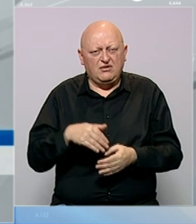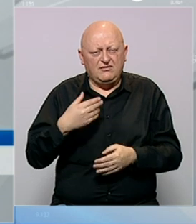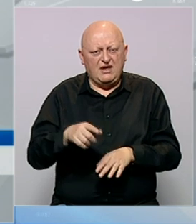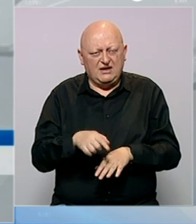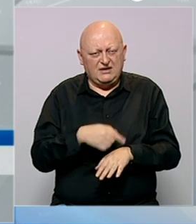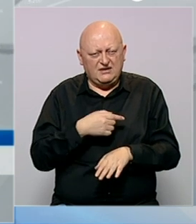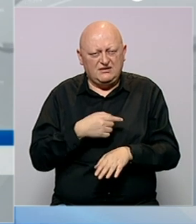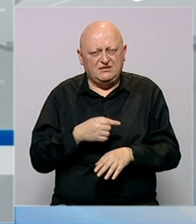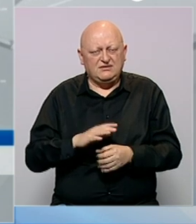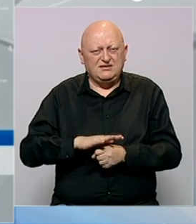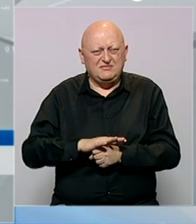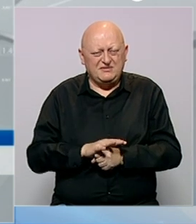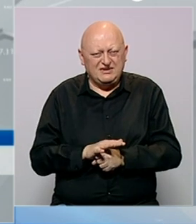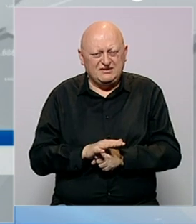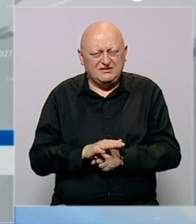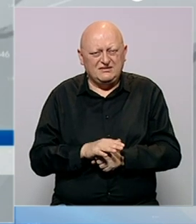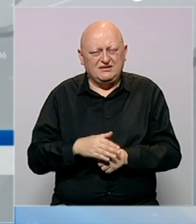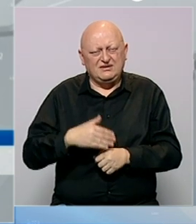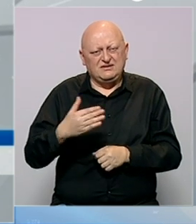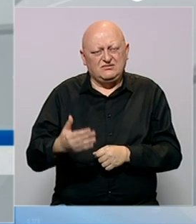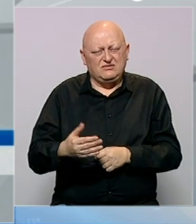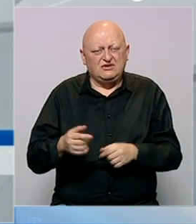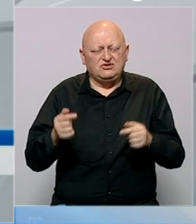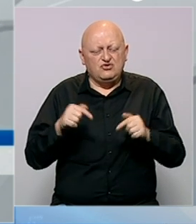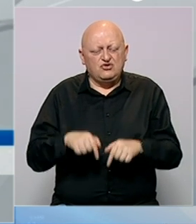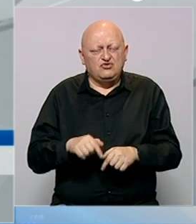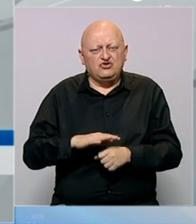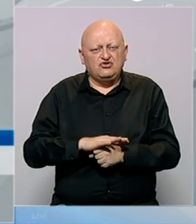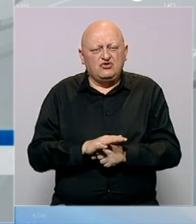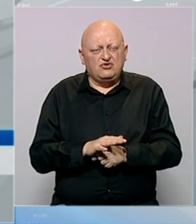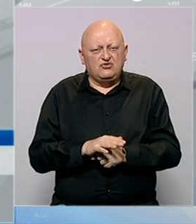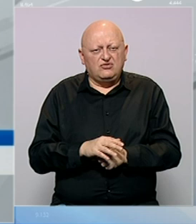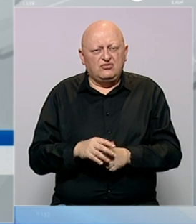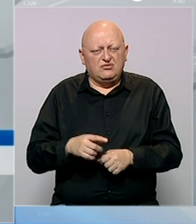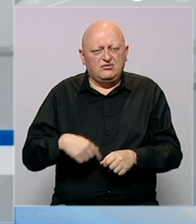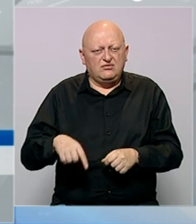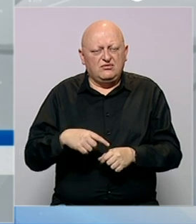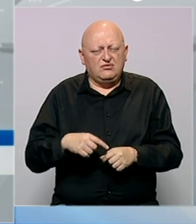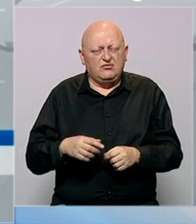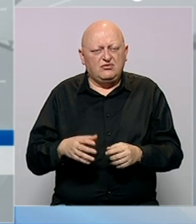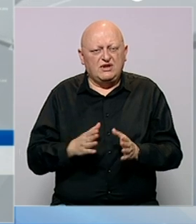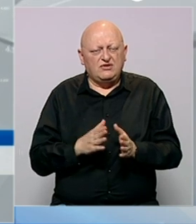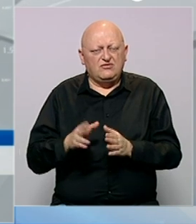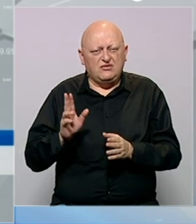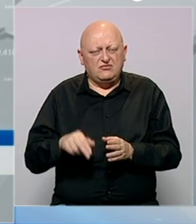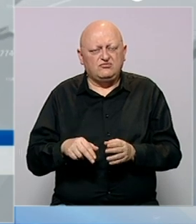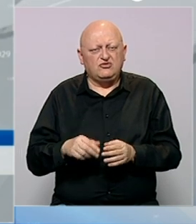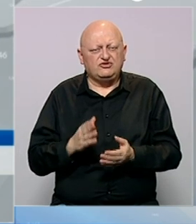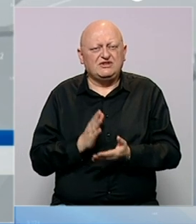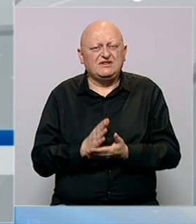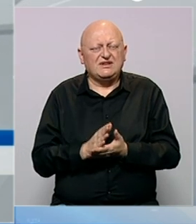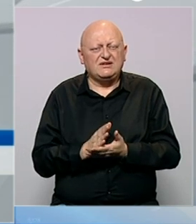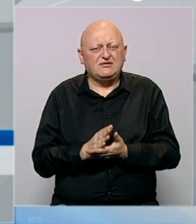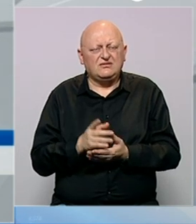nastave i pritisci sa strane i unutražnji pritisci u opozicijonim redujima, vrlo lako se može